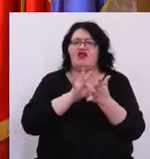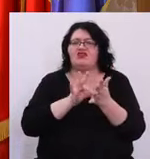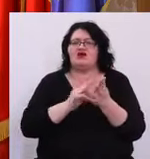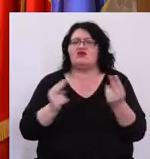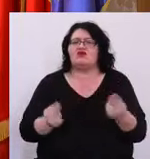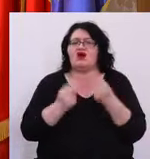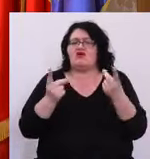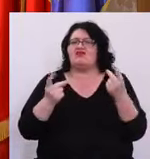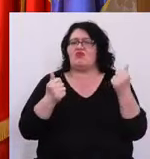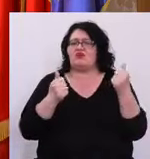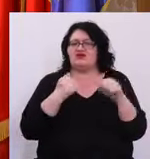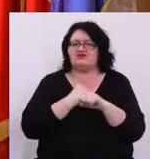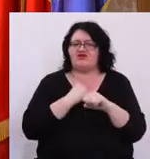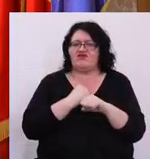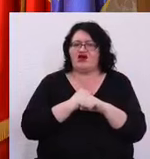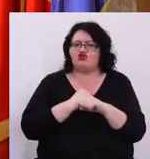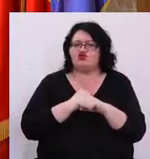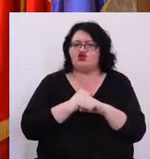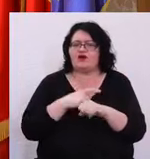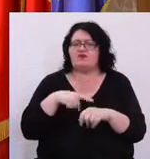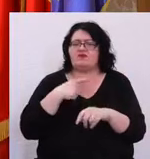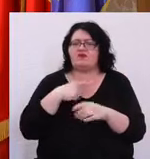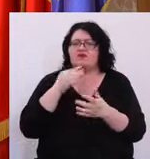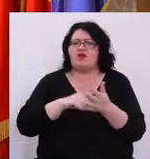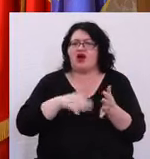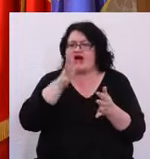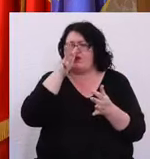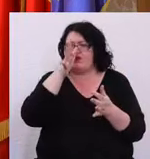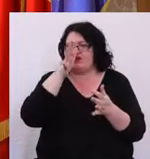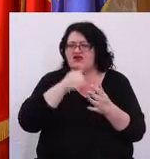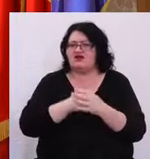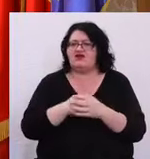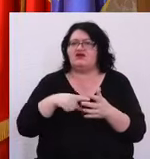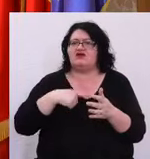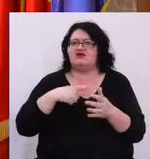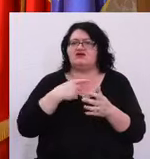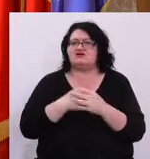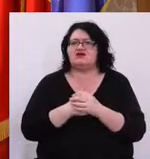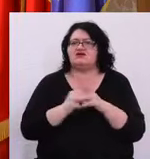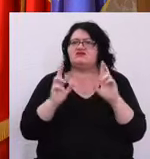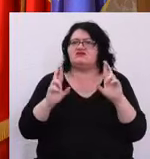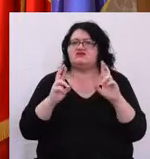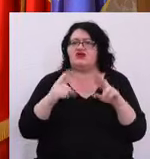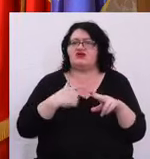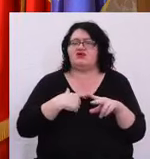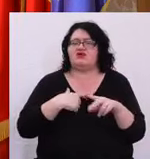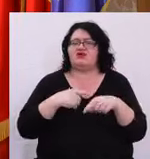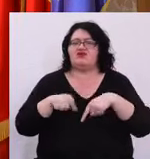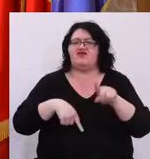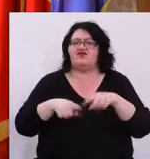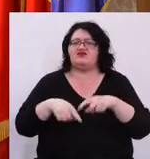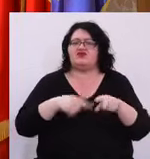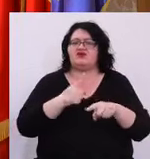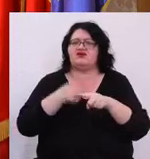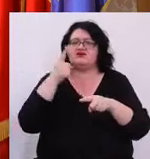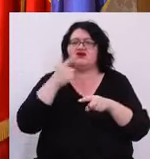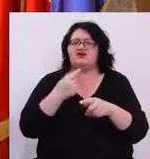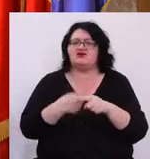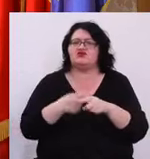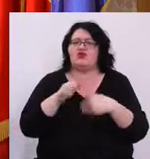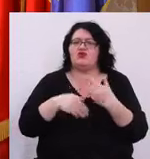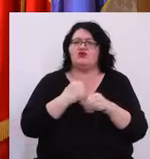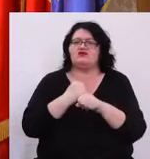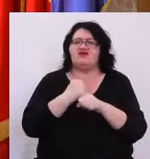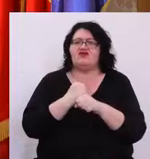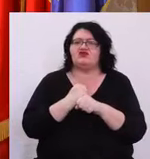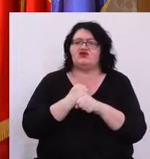e mai rapid Deci vom avea încă în aprilie Sperăm că putem să funcționalizăm centru Și bineînțeles după aceea